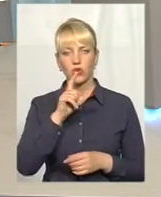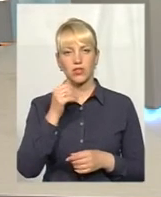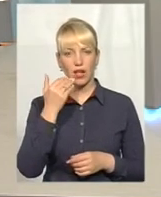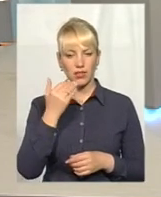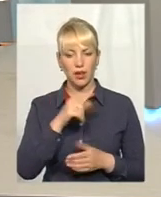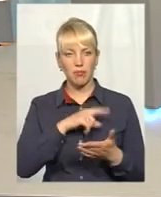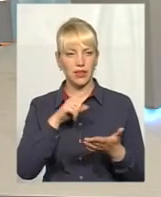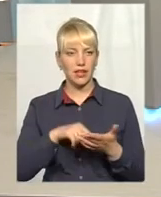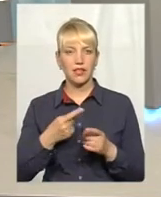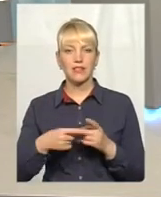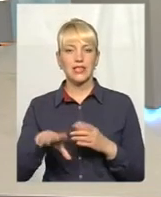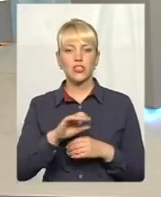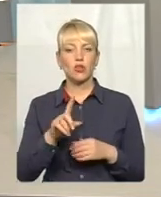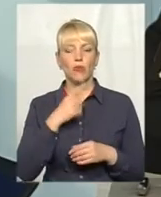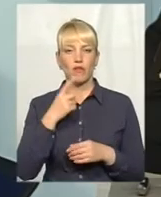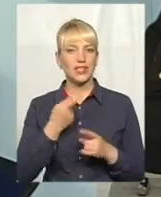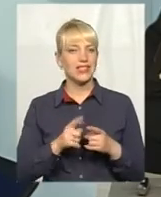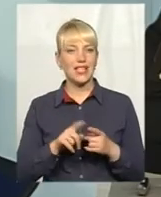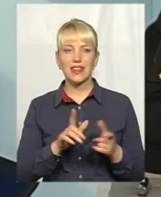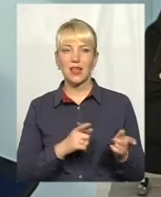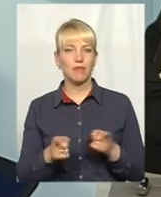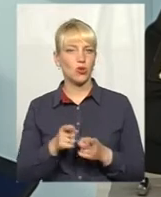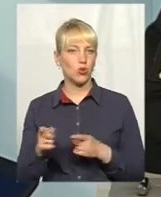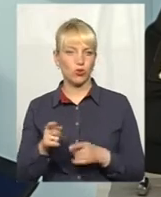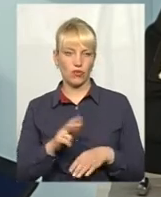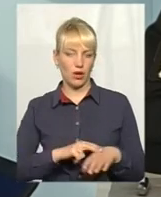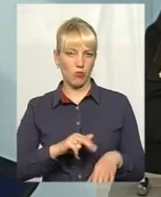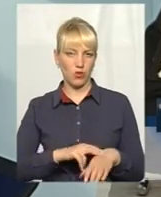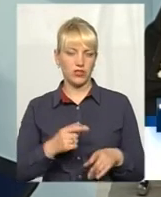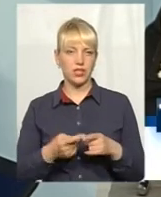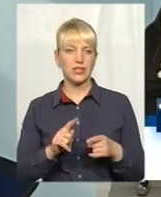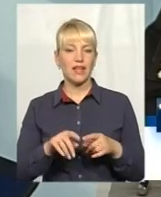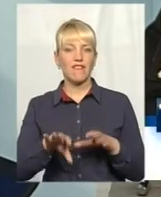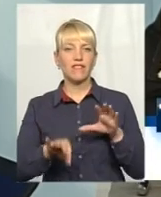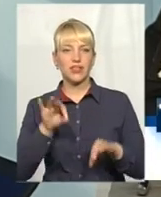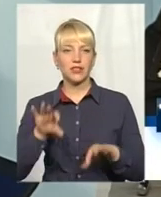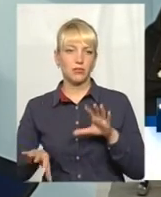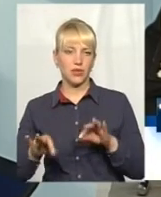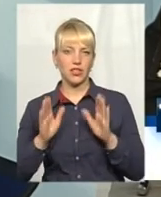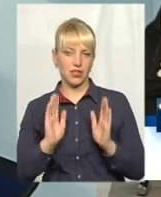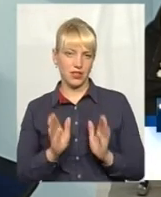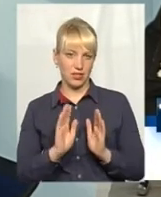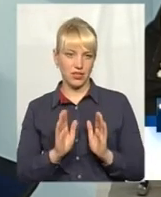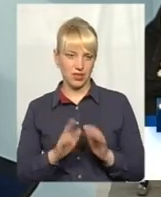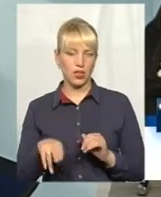розмовляли, це не підготовка самих патрульних поліцейських. Це відбір тільки до